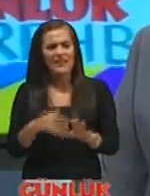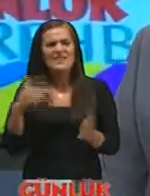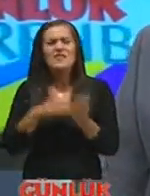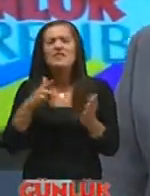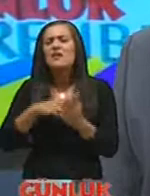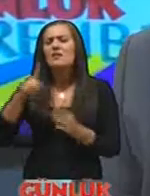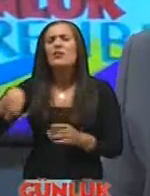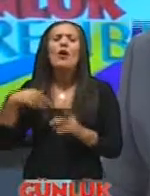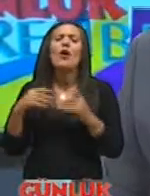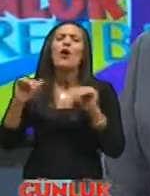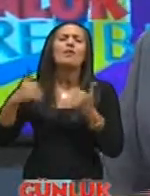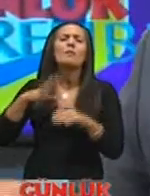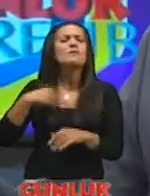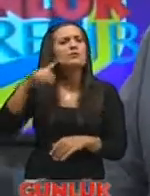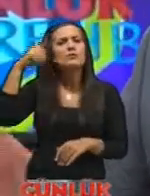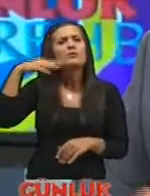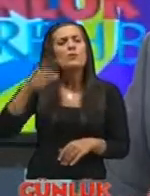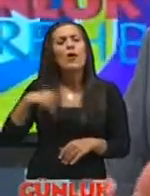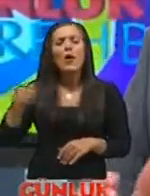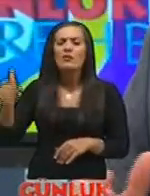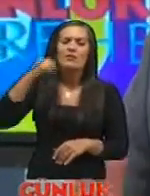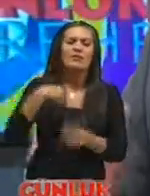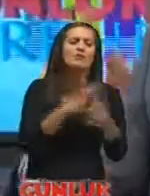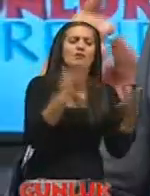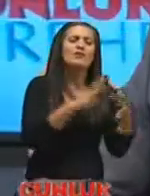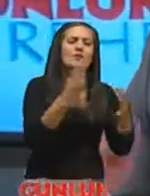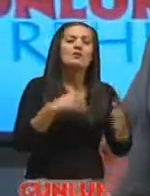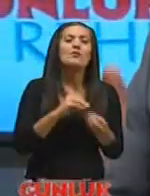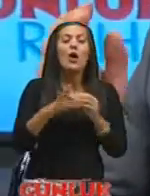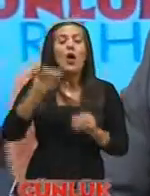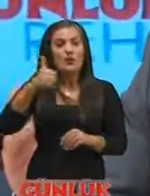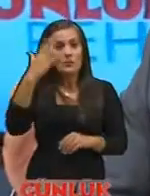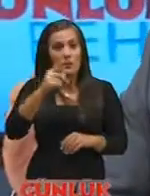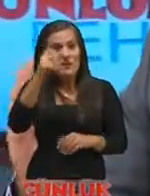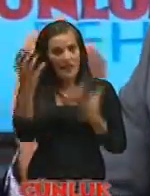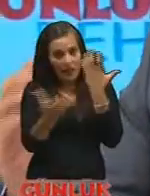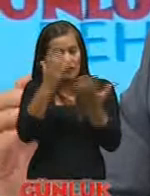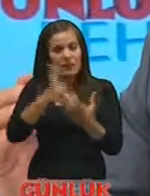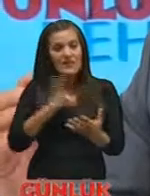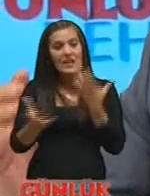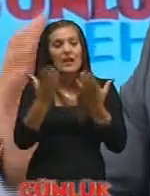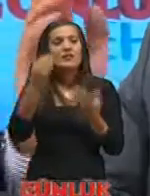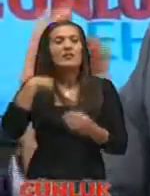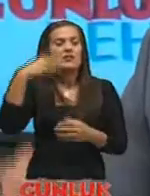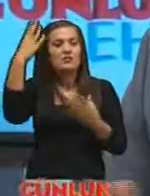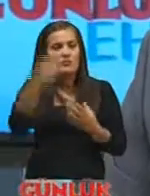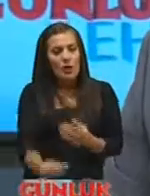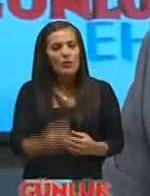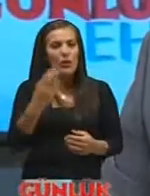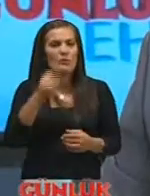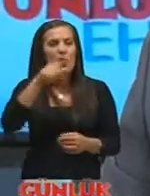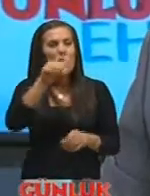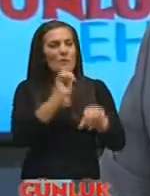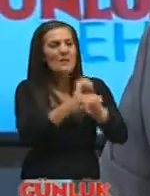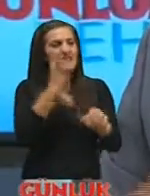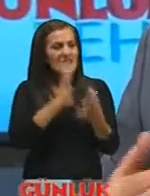falan takılmıyoruz yok yok hiç biz onu düşünmeyiz onu sonra döner çözeriz önemli olan bir yangın varsa yangını söndürmek orada mahsur kalmış